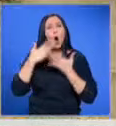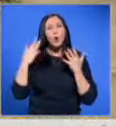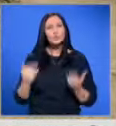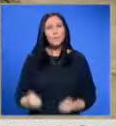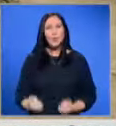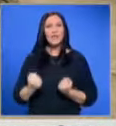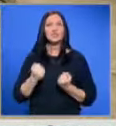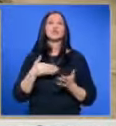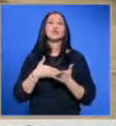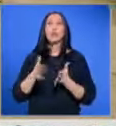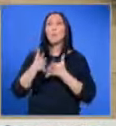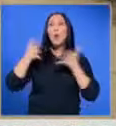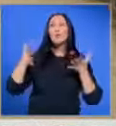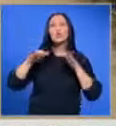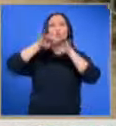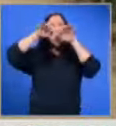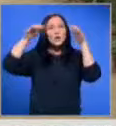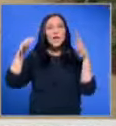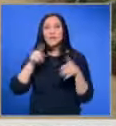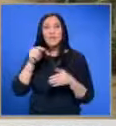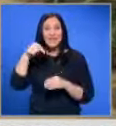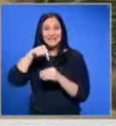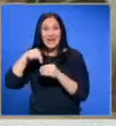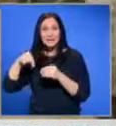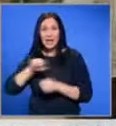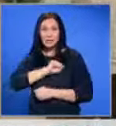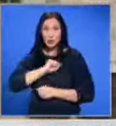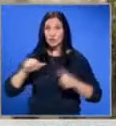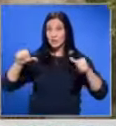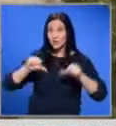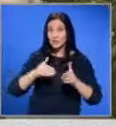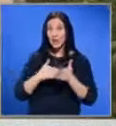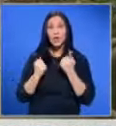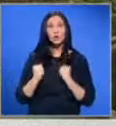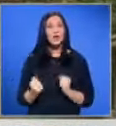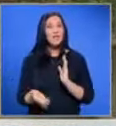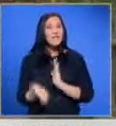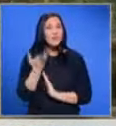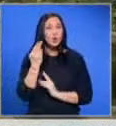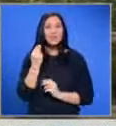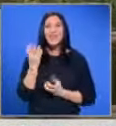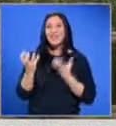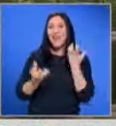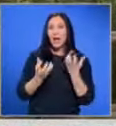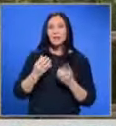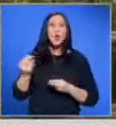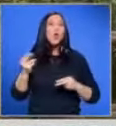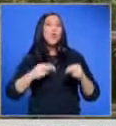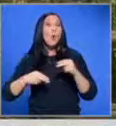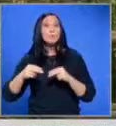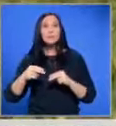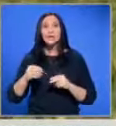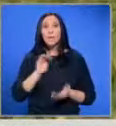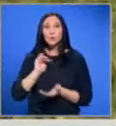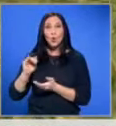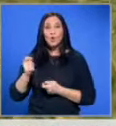-тежка, тъй като повечето оранжери не засяха, страхувайки се от фалити, заради очаквани високи цени на газа. От комисията по стоковите